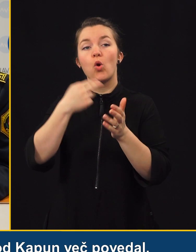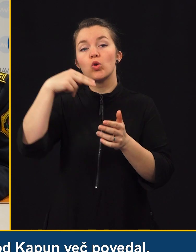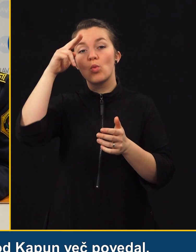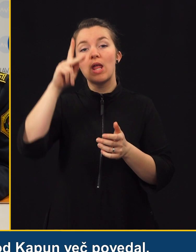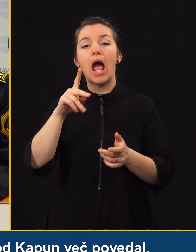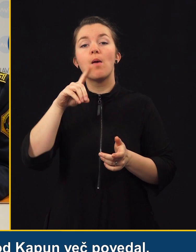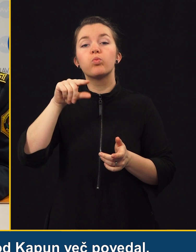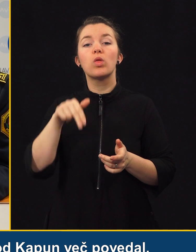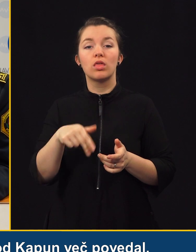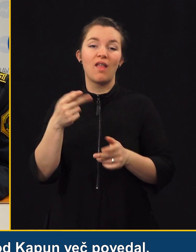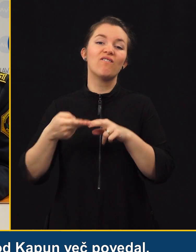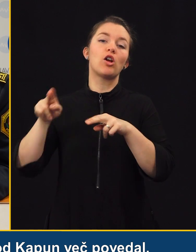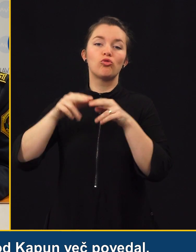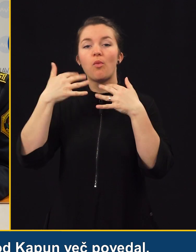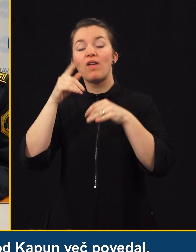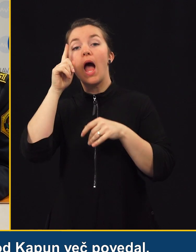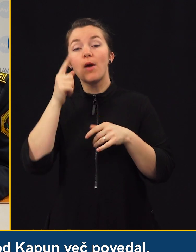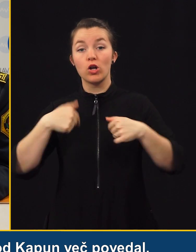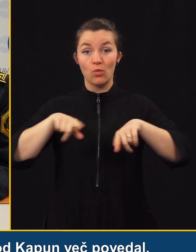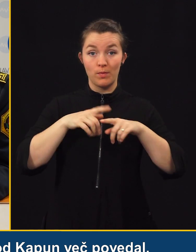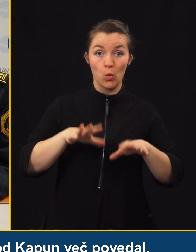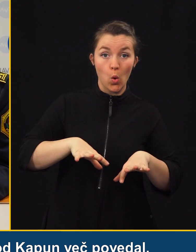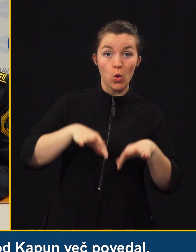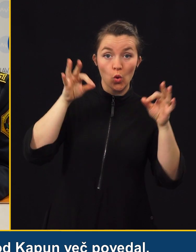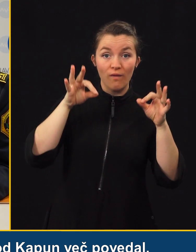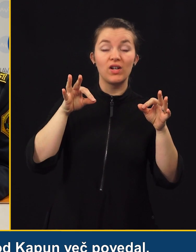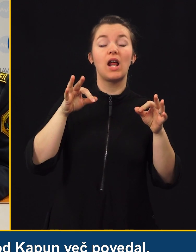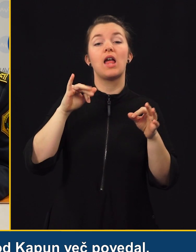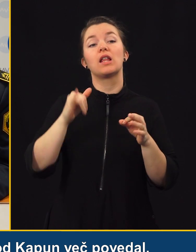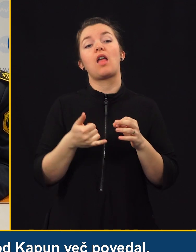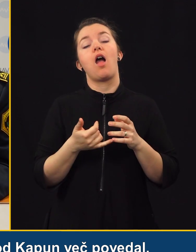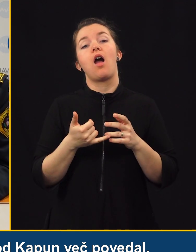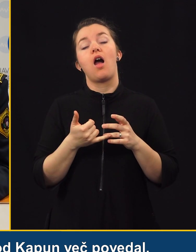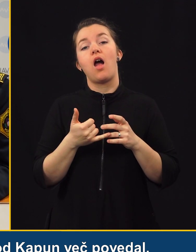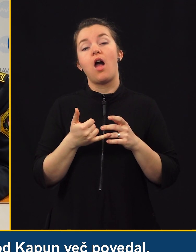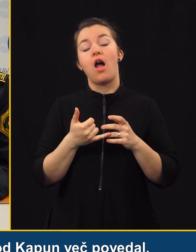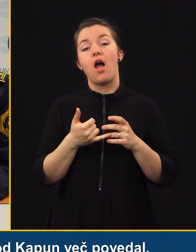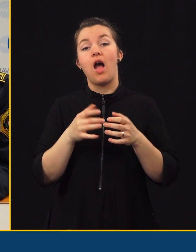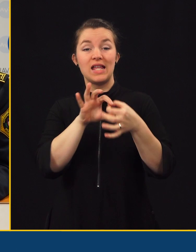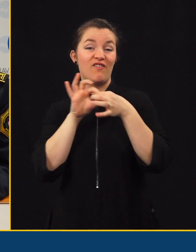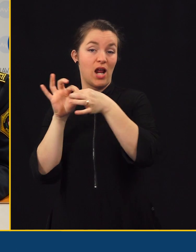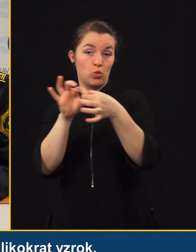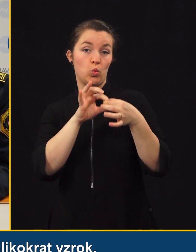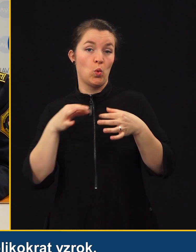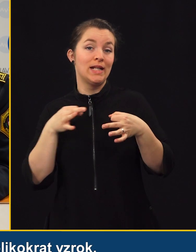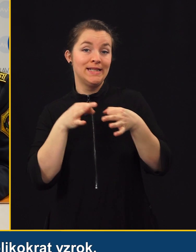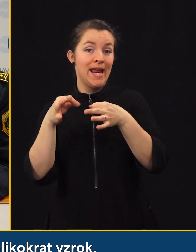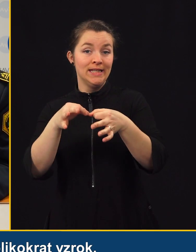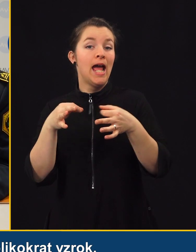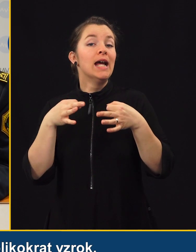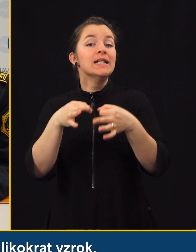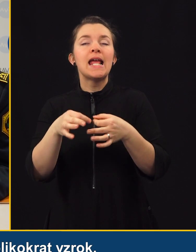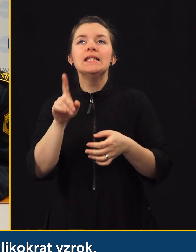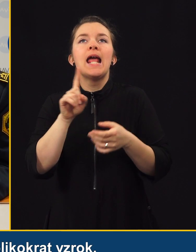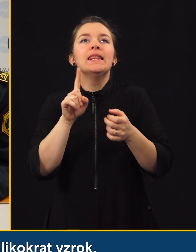primerih gospod Kapun več povedal, ampak to, kar smo mi ugotovili, da sama infrastruktura pa cesta